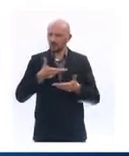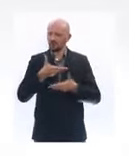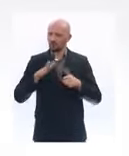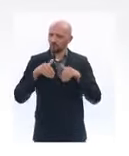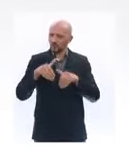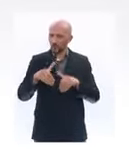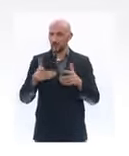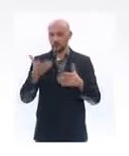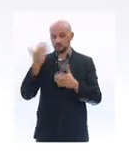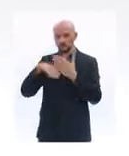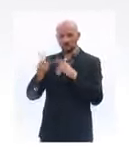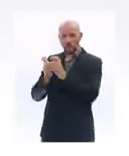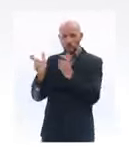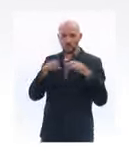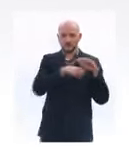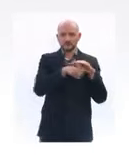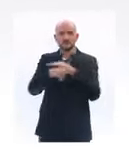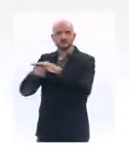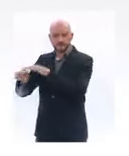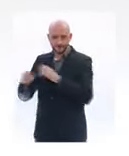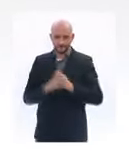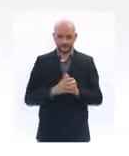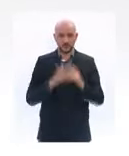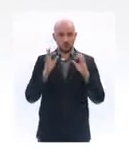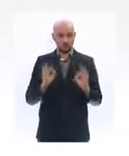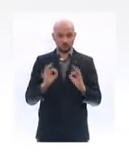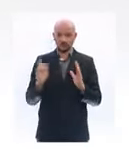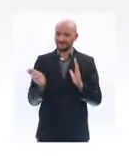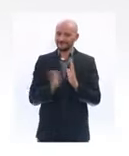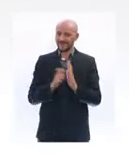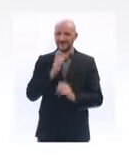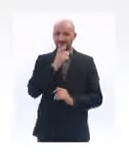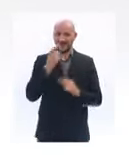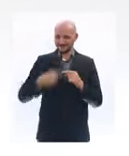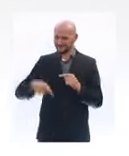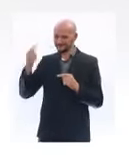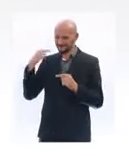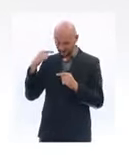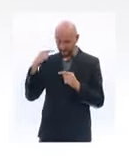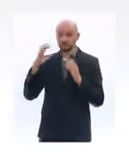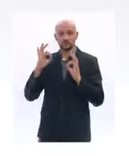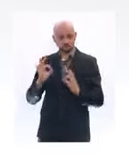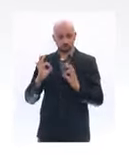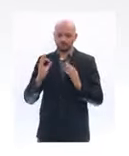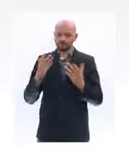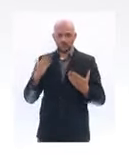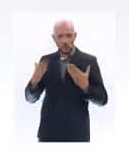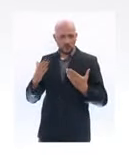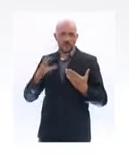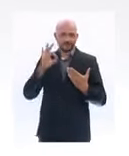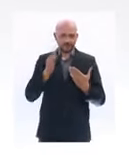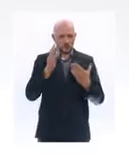compris, contrairement au mois de mars dernier, l'activité se poursuivra dans de nombreux secteurs de notre économie.